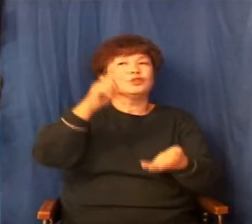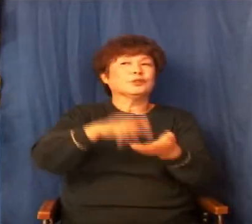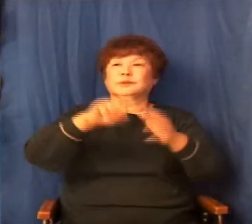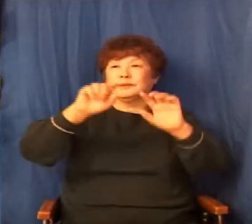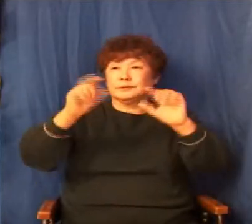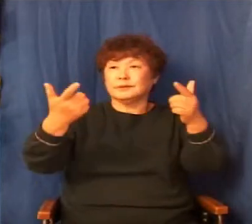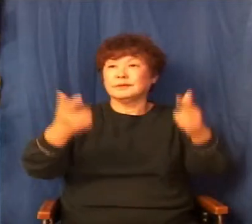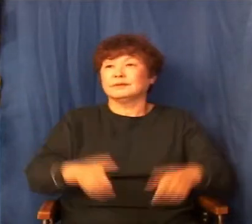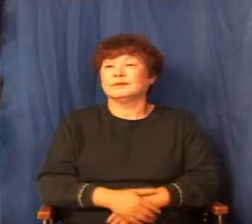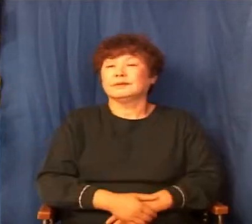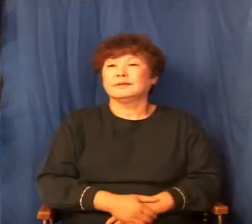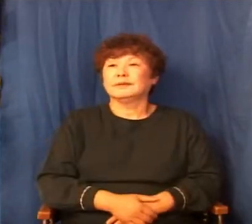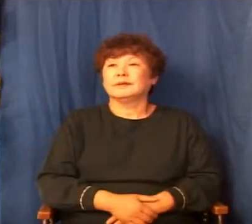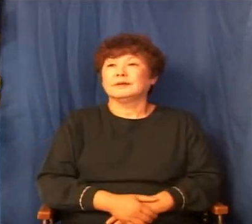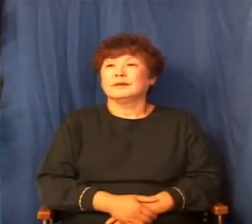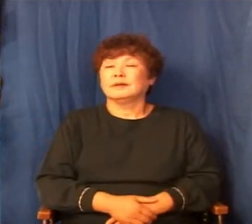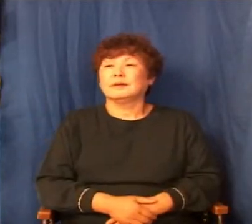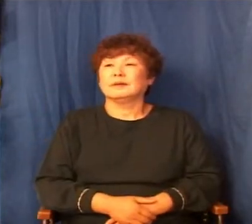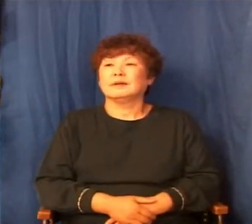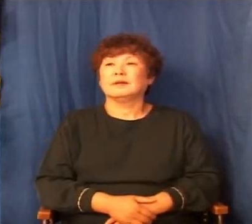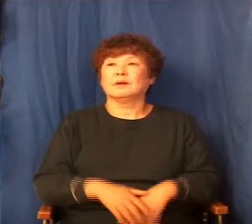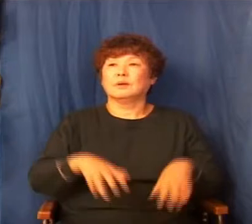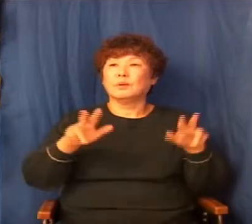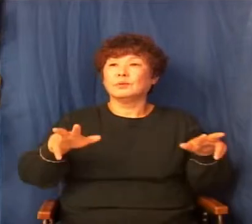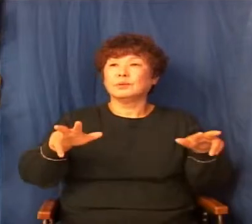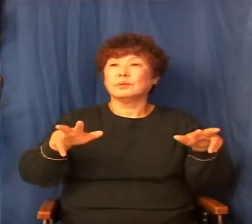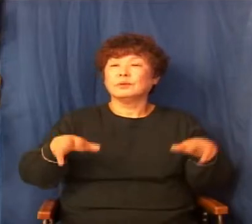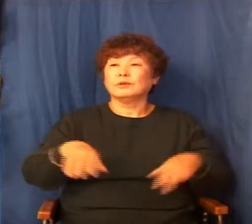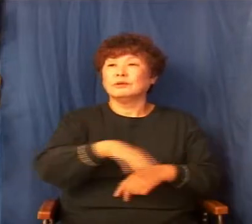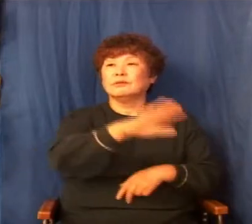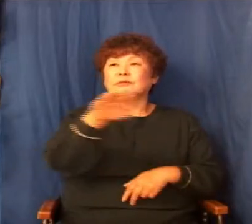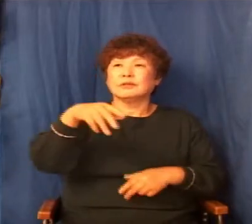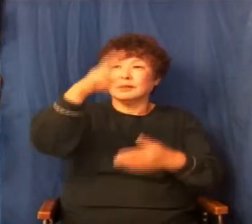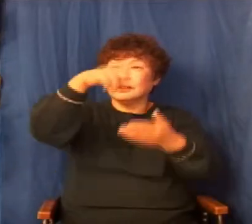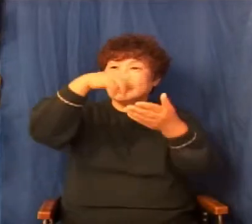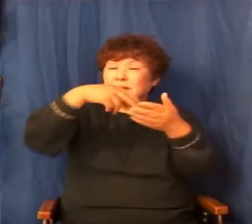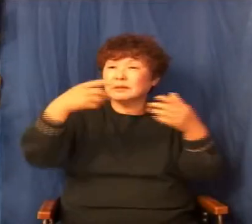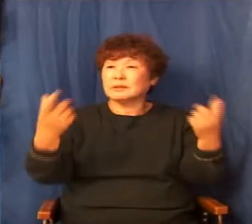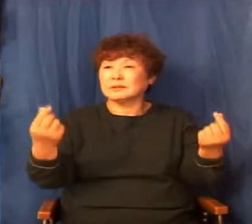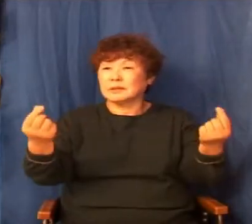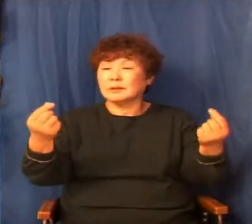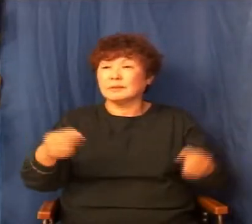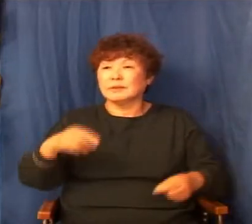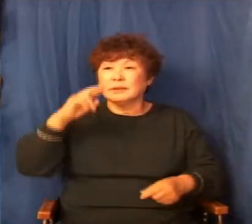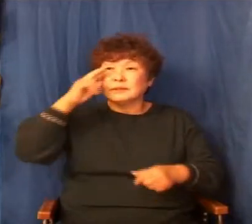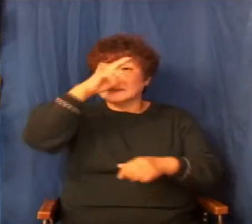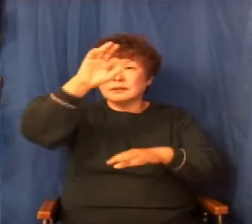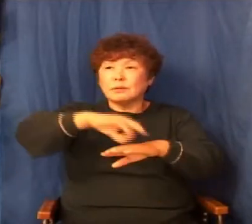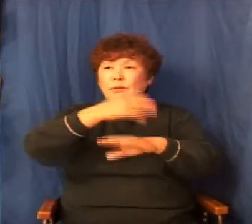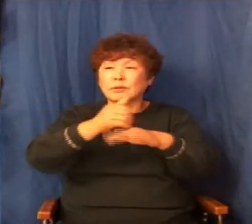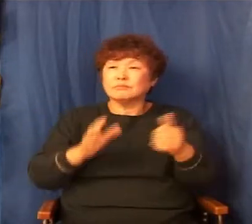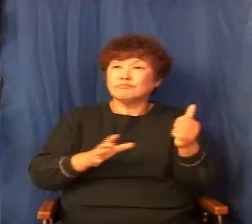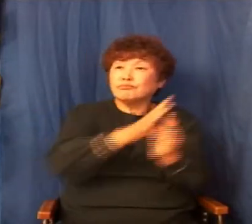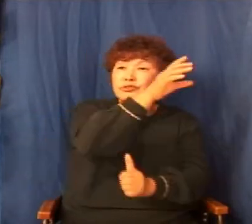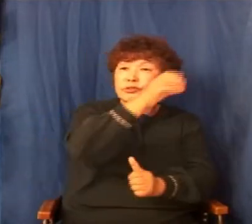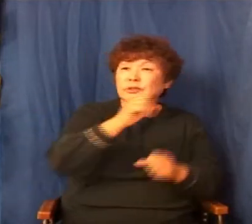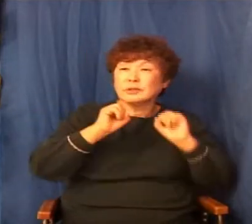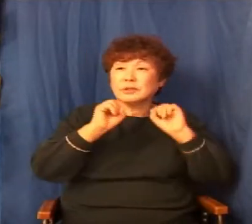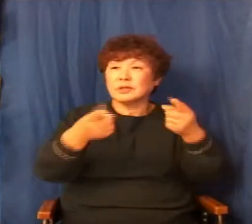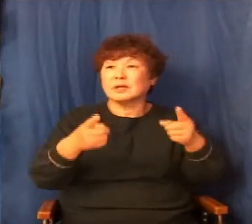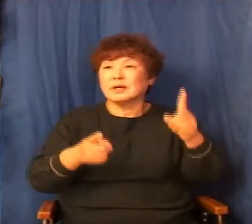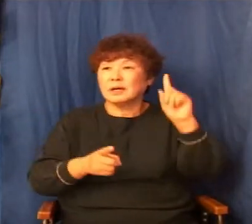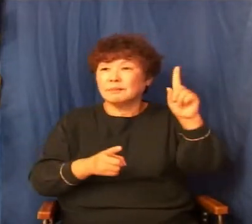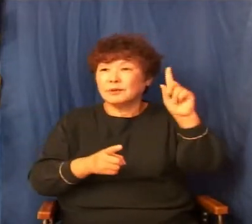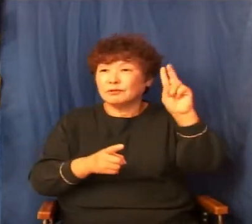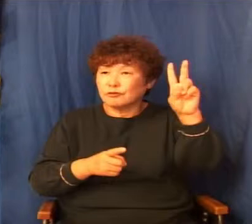않습니다. 오늘 우리가 읽었듯이 사울을 죽일 수 있었던 기회가 두 번